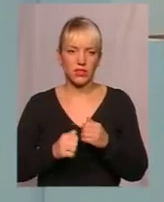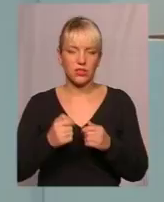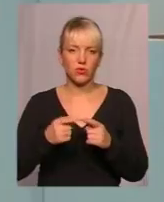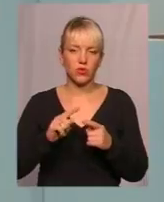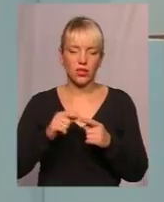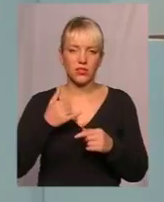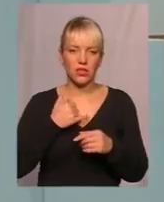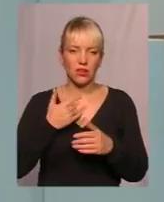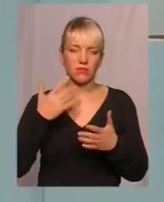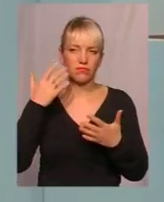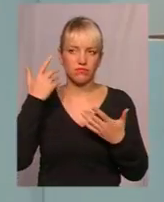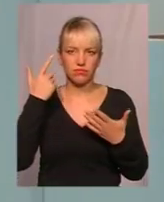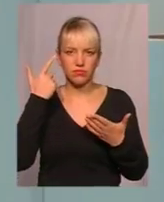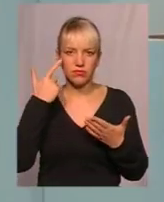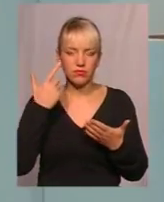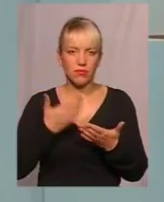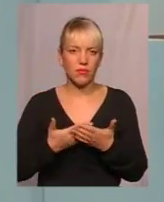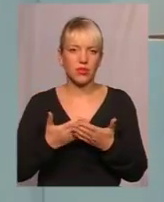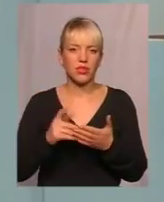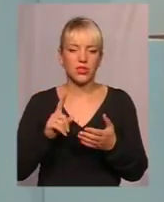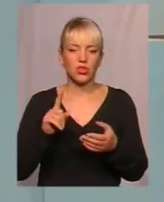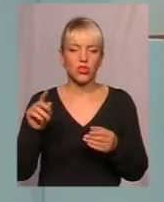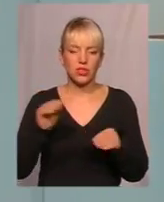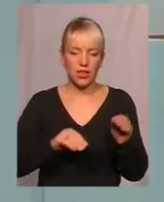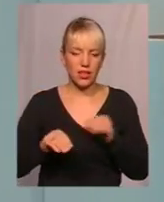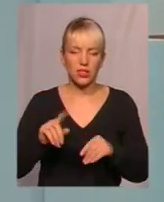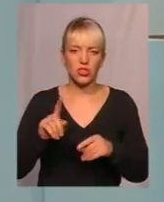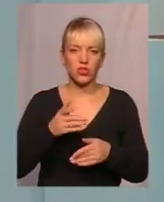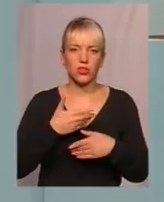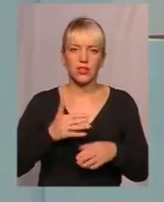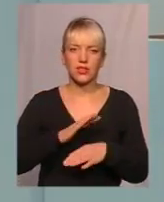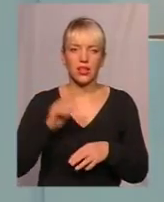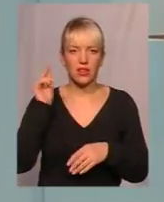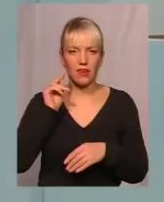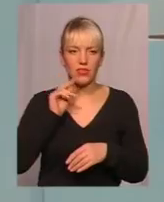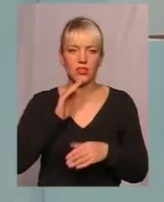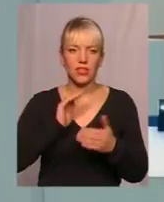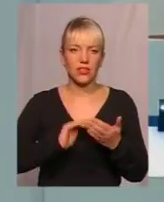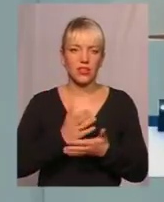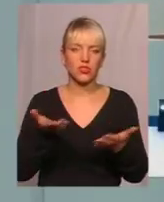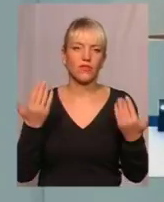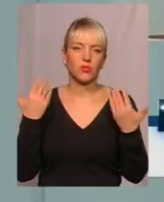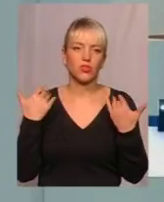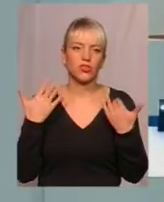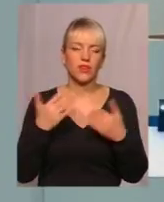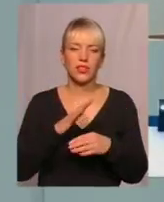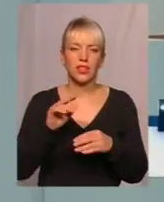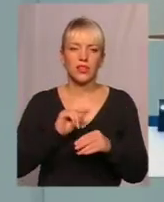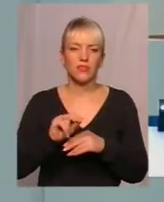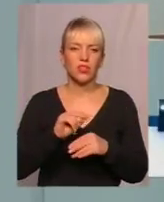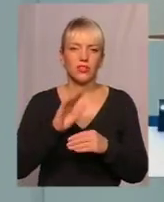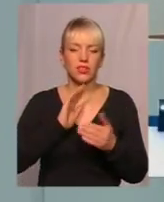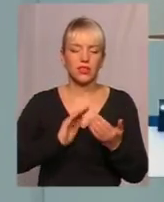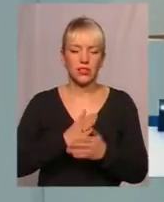ментально напевно, что так складывается что нас не навчают якісно не навчать якісно